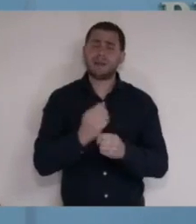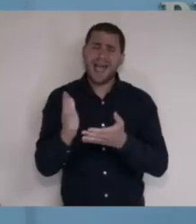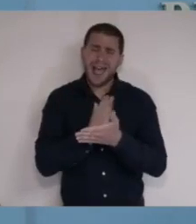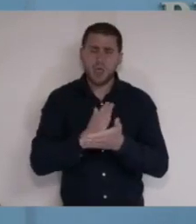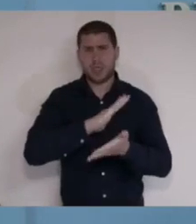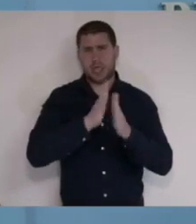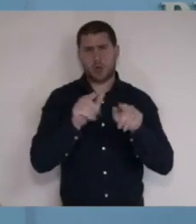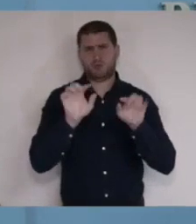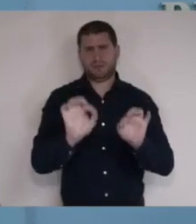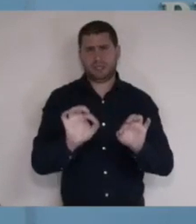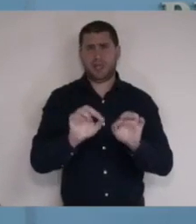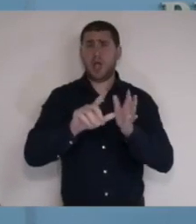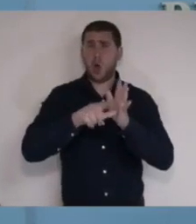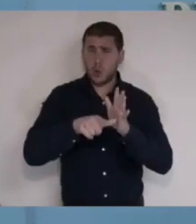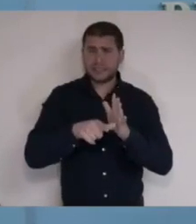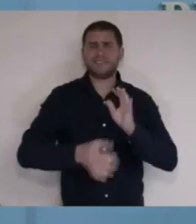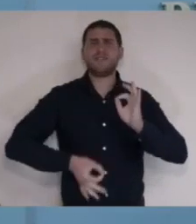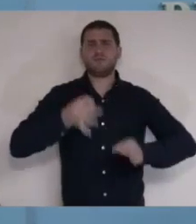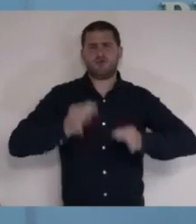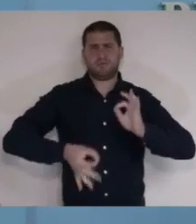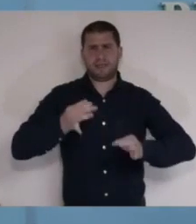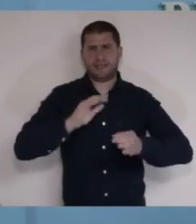ההכנות לכך, הלוגיסטיות והמשפטיות.